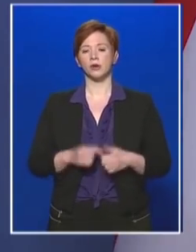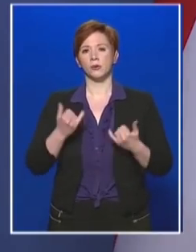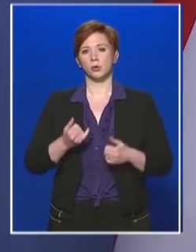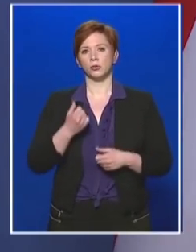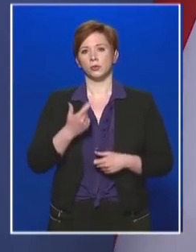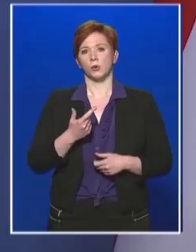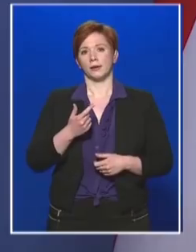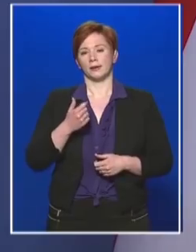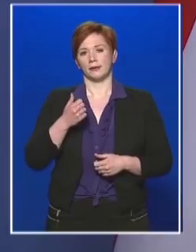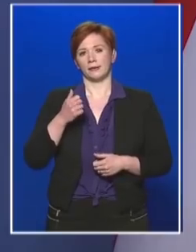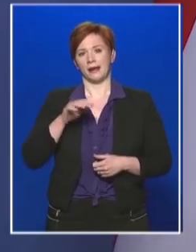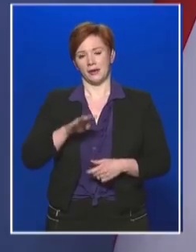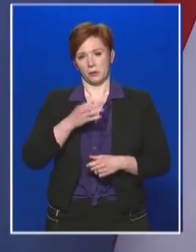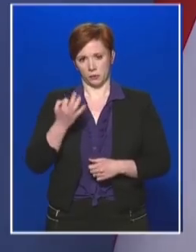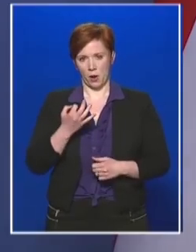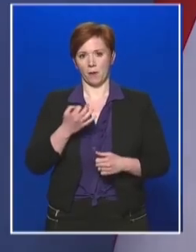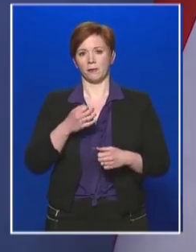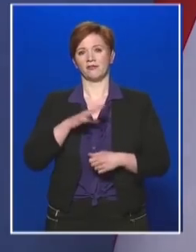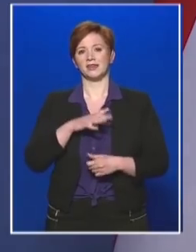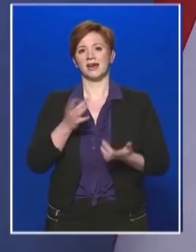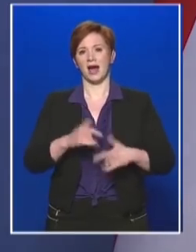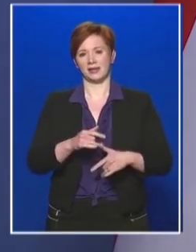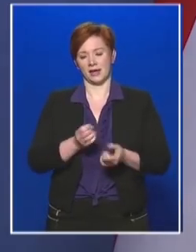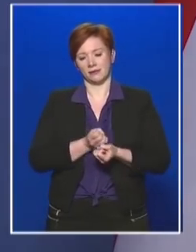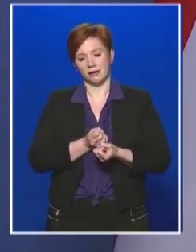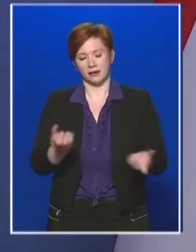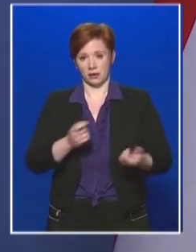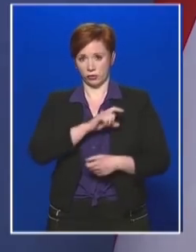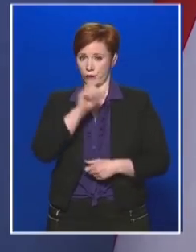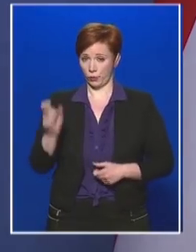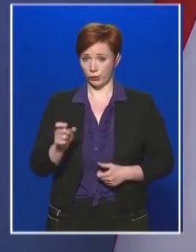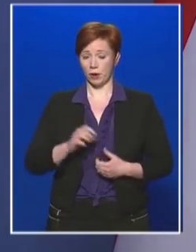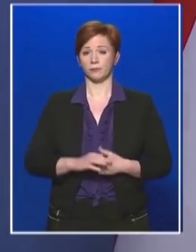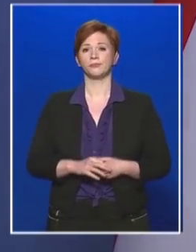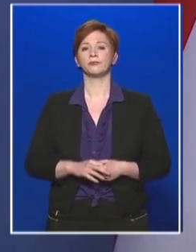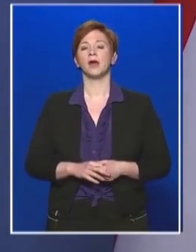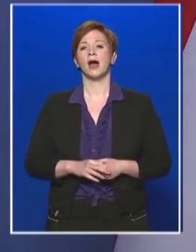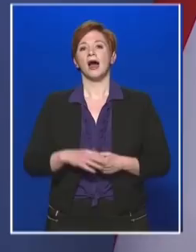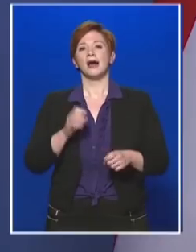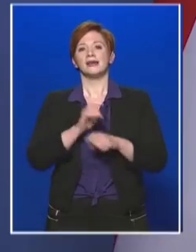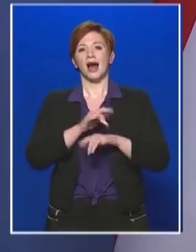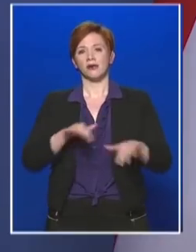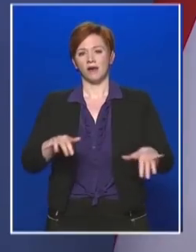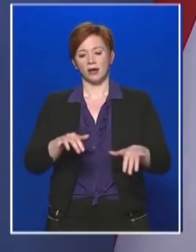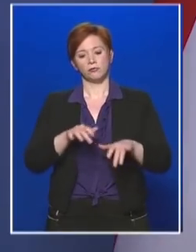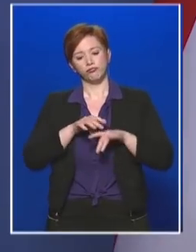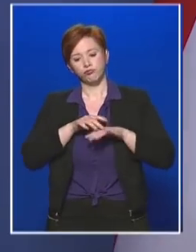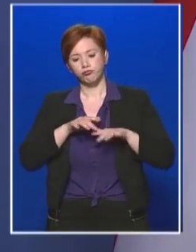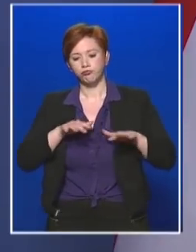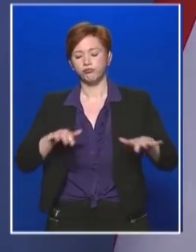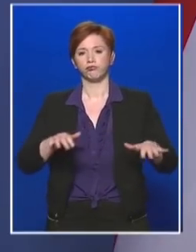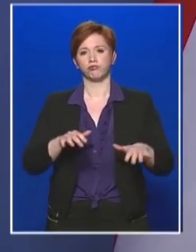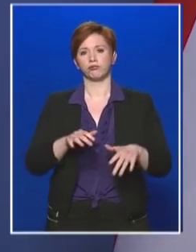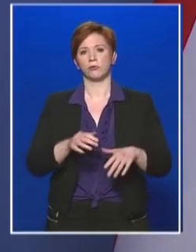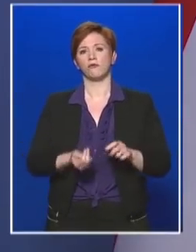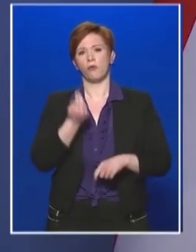napja a beszélhelyzet kihirdetése óta eltelt időszaknak. A járvány terjedése leginkább